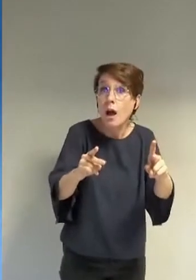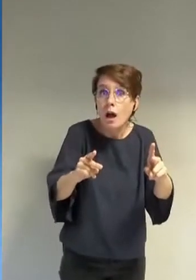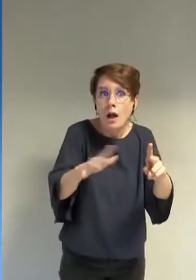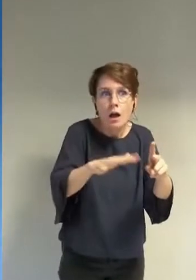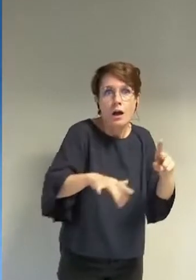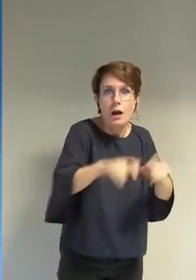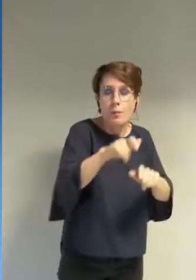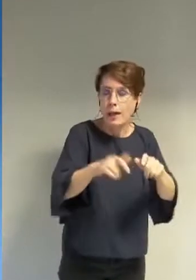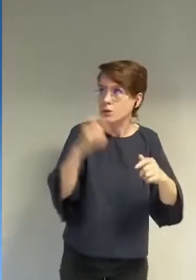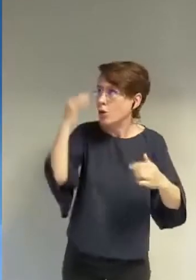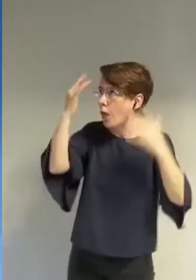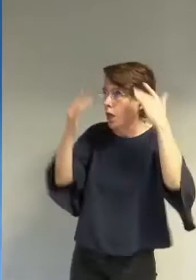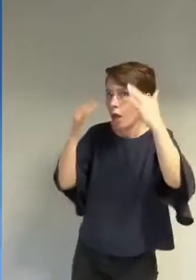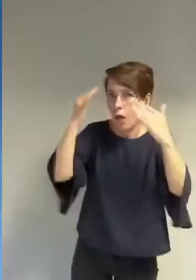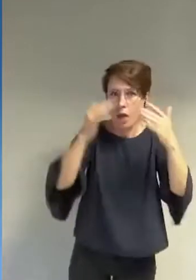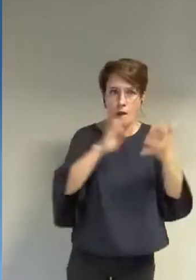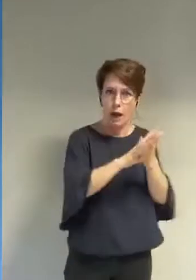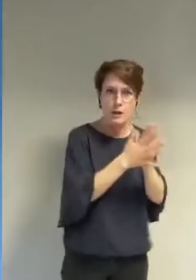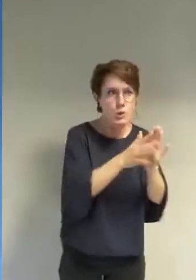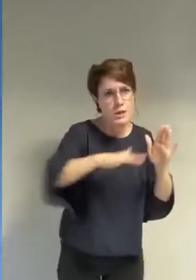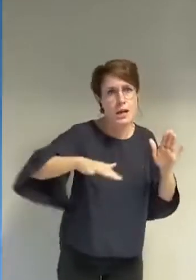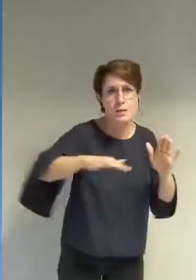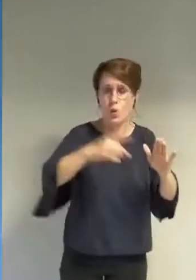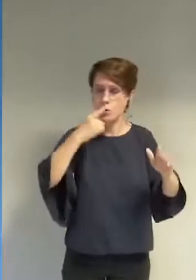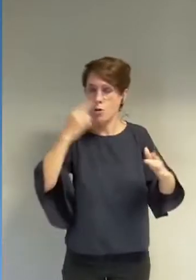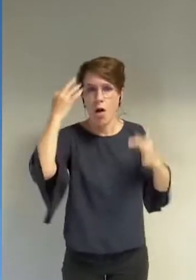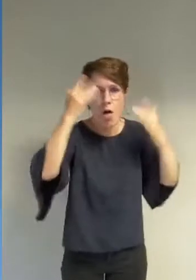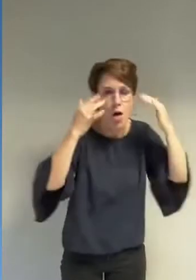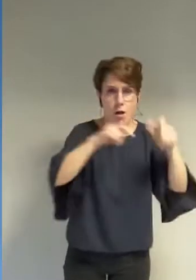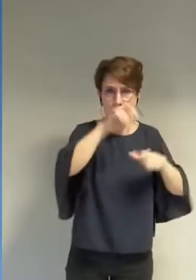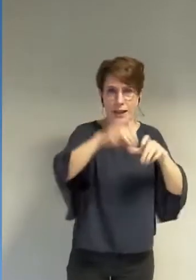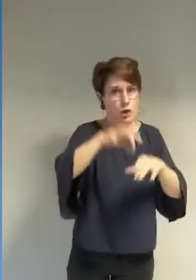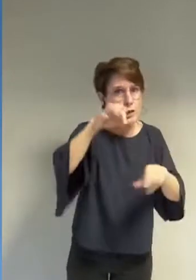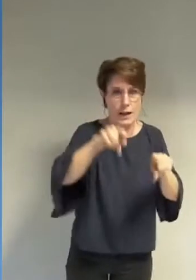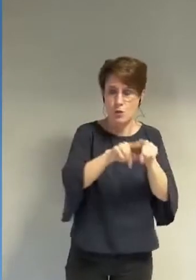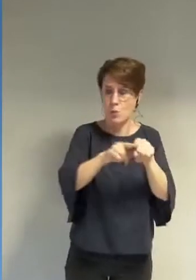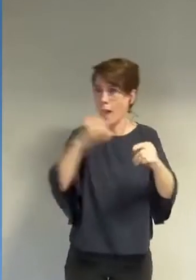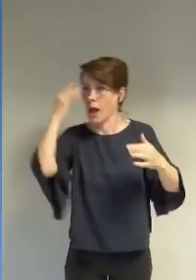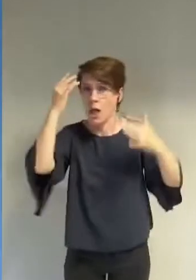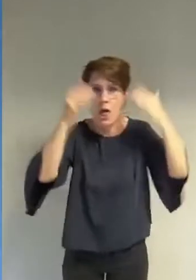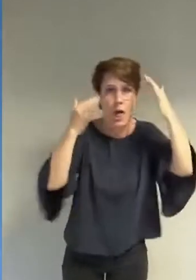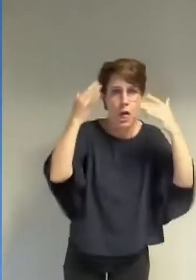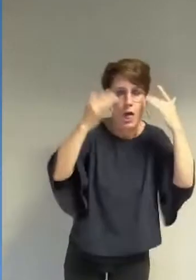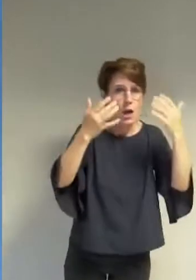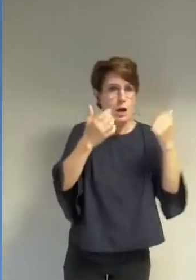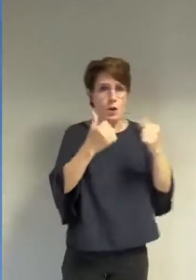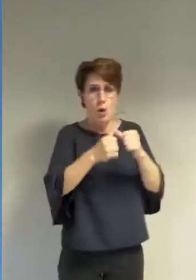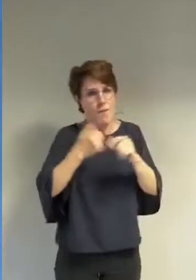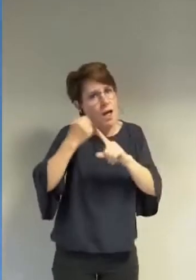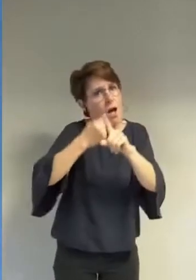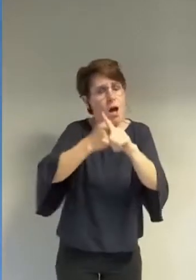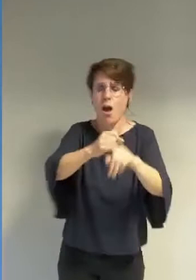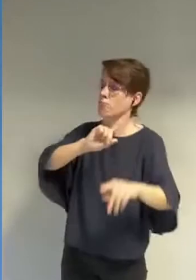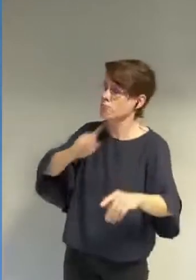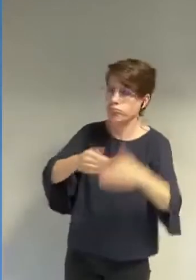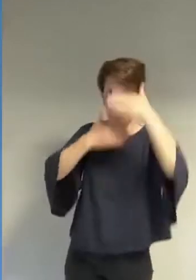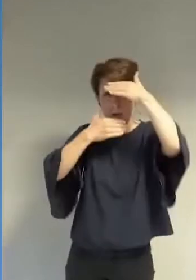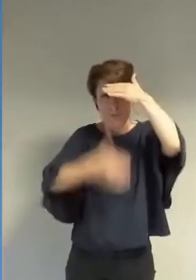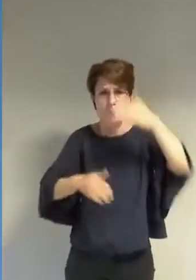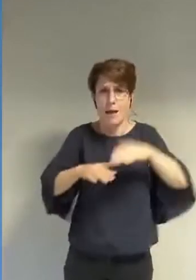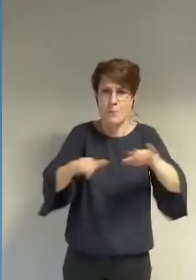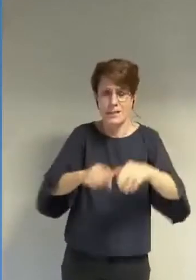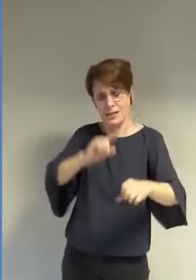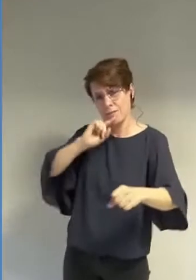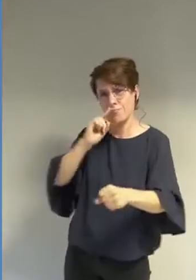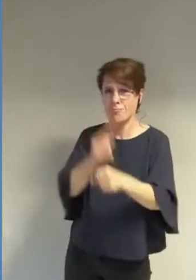rangs des collectifs des associations et des élus qui communiquent massivement contre le Burkini et mettent en place des